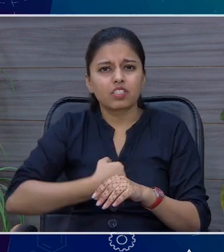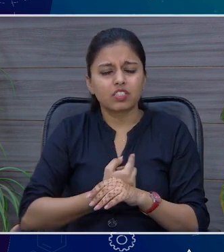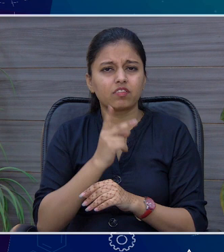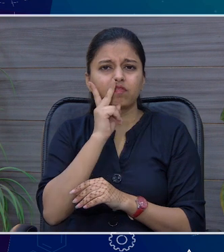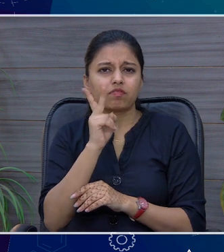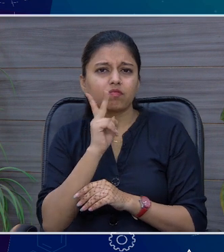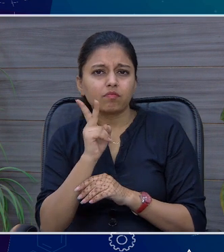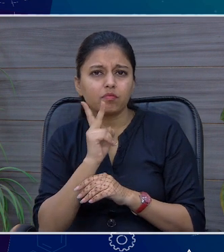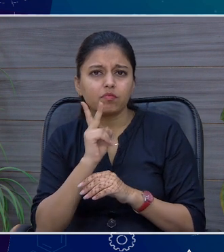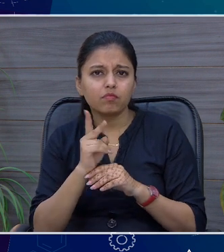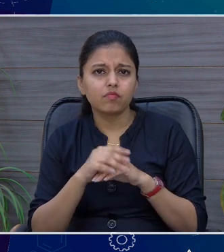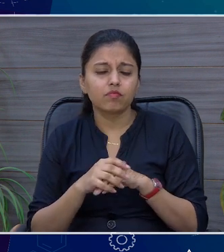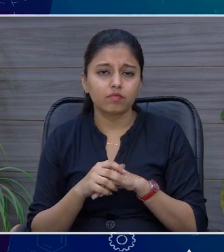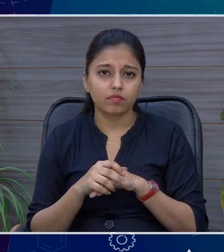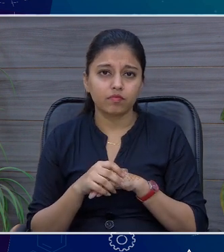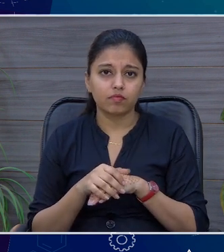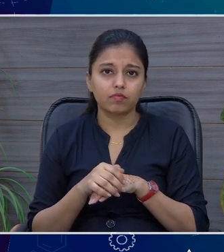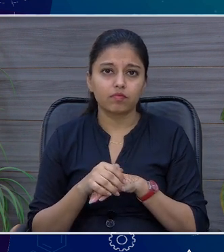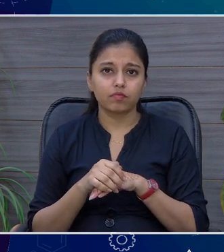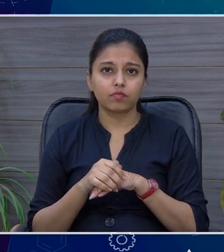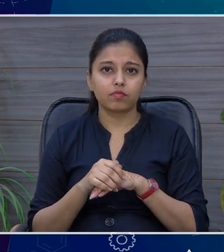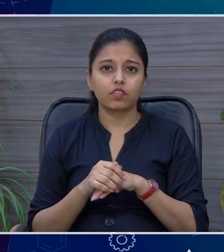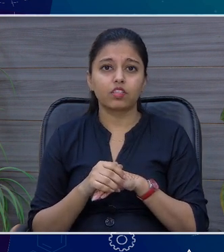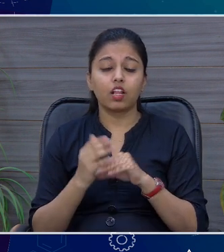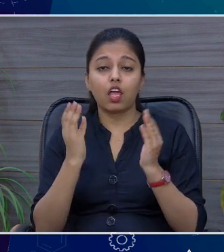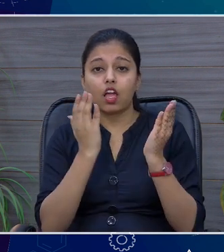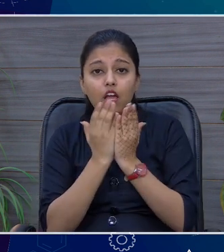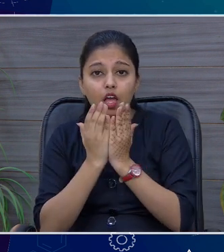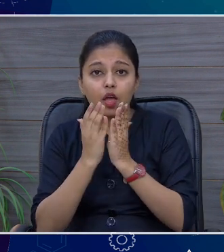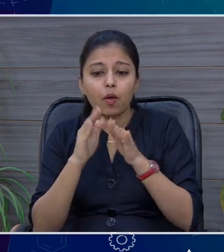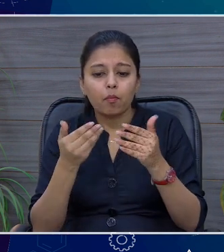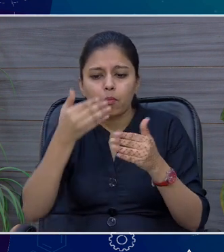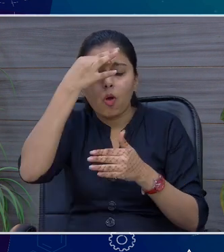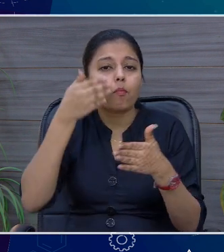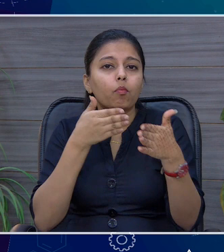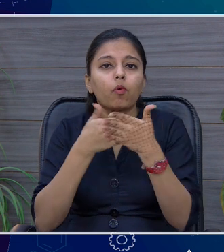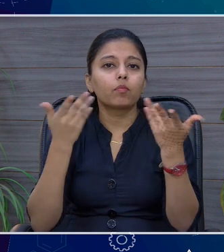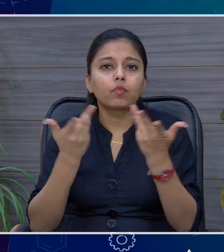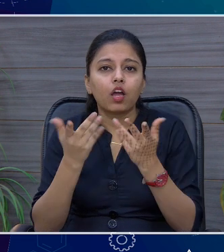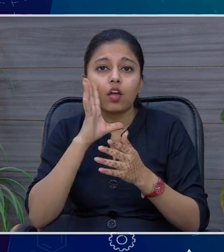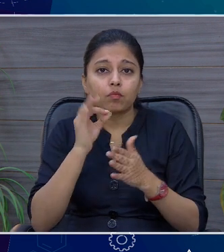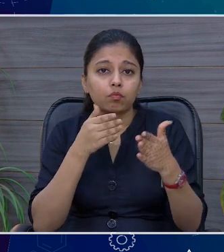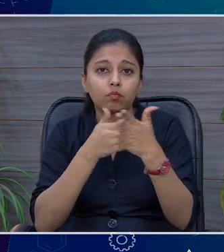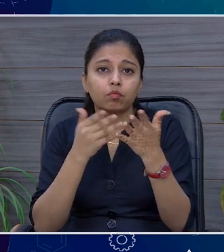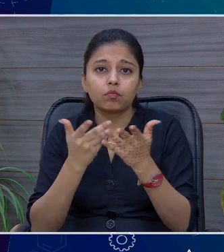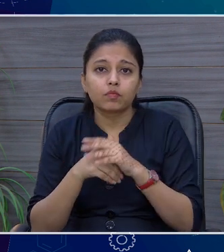राइप लिए फिर नीए मेरा मेरा में ब्स्ट्रणेशलीख नारिच